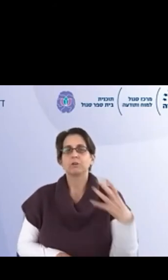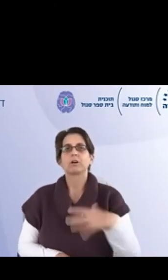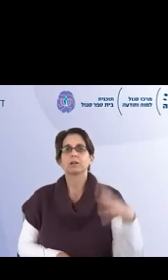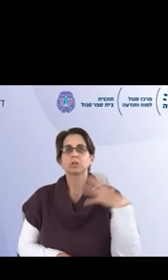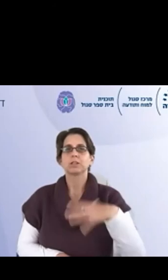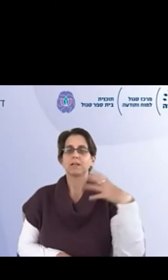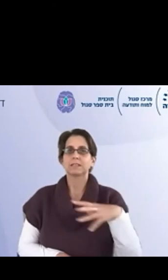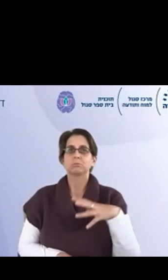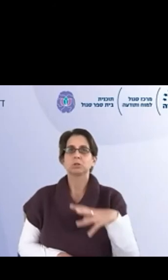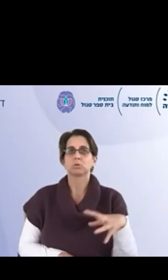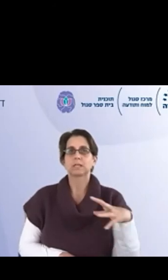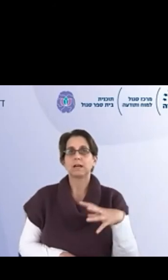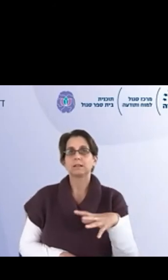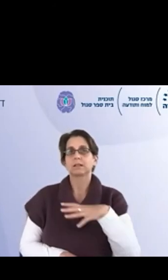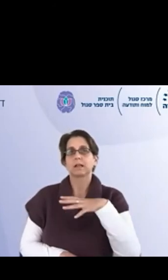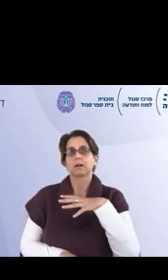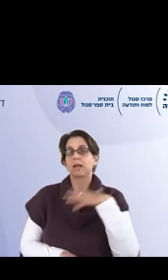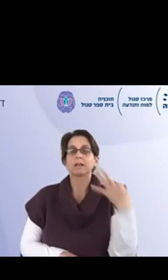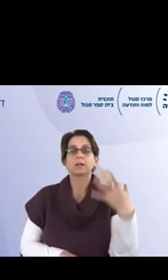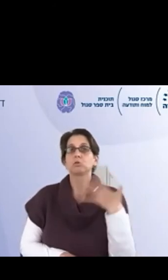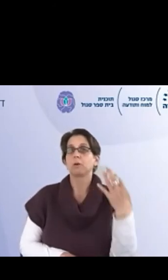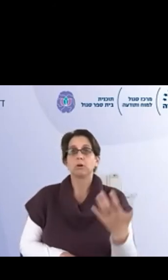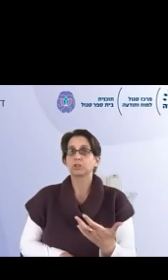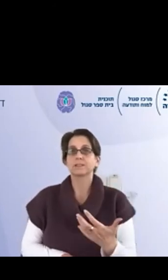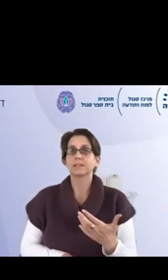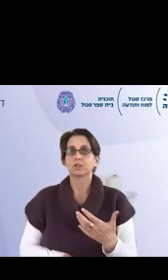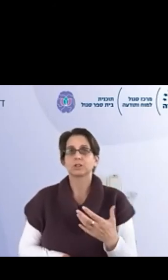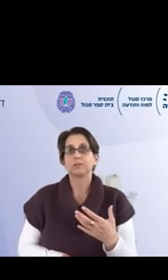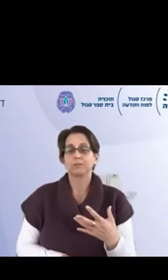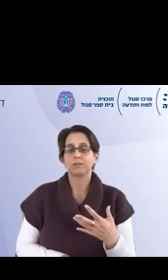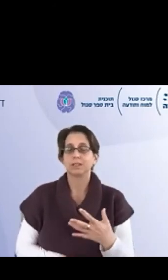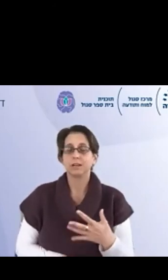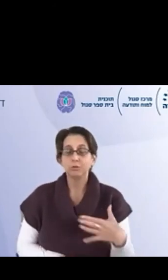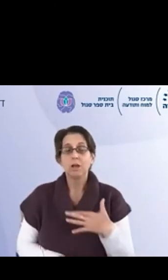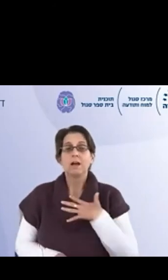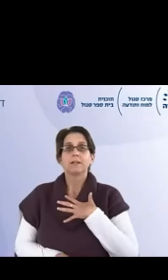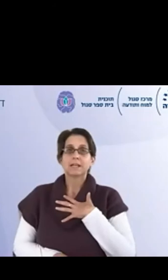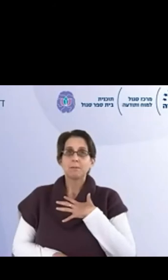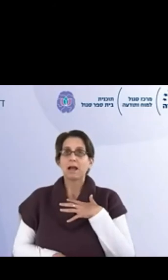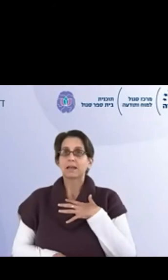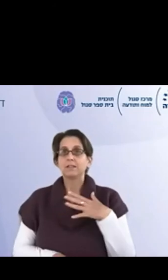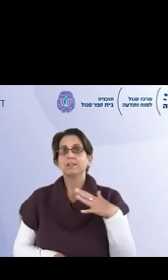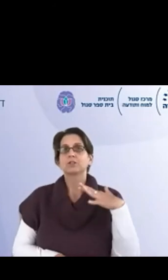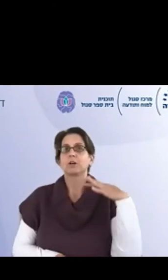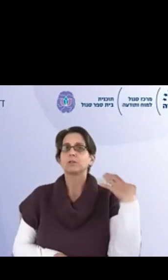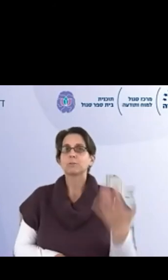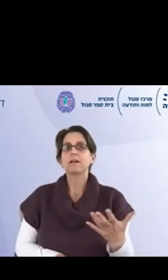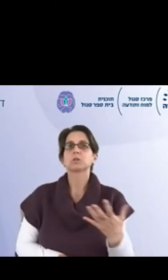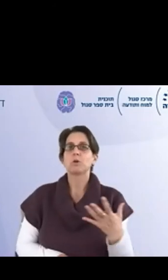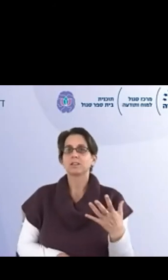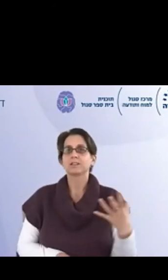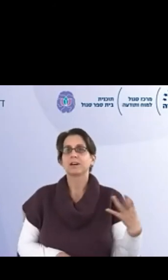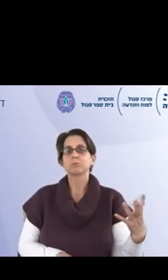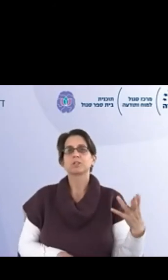הספר, איך דואגים שהדבר הזה יהיה מתופזק, אולי דרך דוגמאות שתרצי לשתף איתנו, אני רוצה גם להגיד שאנחנו